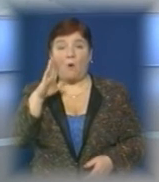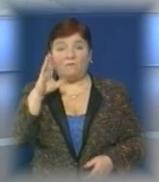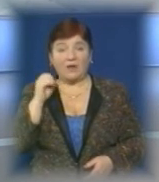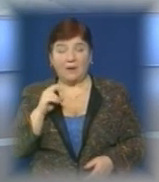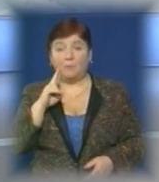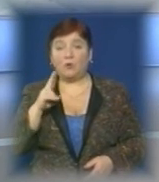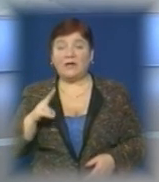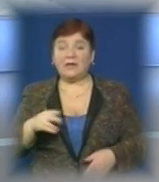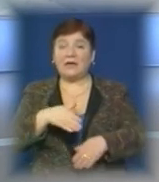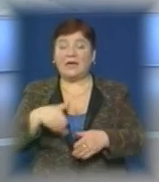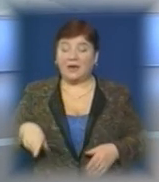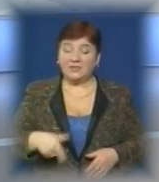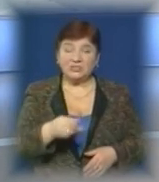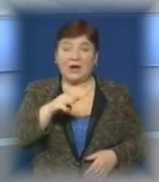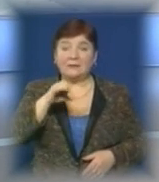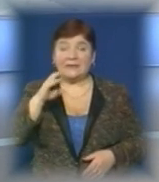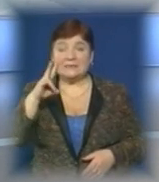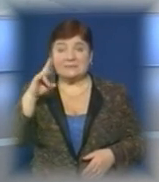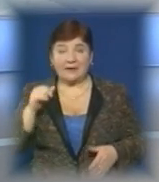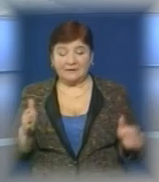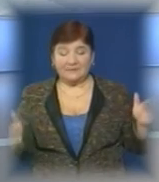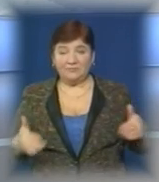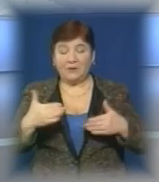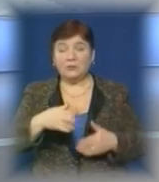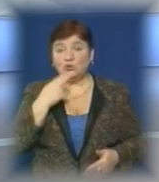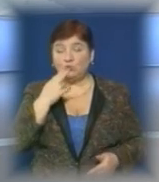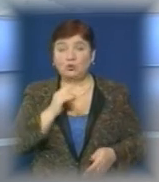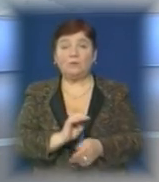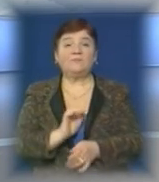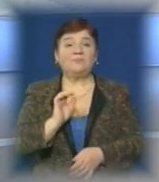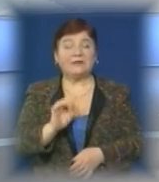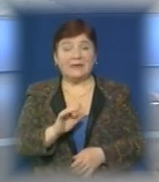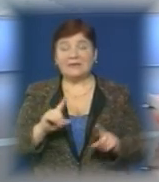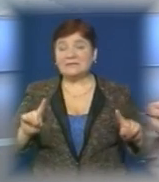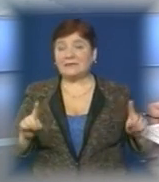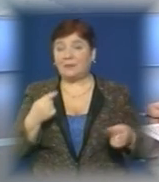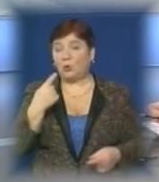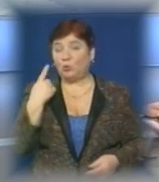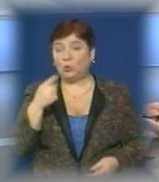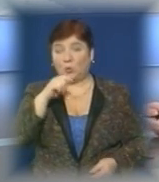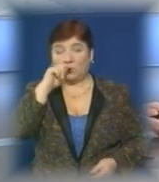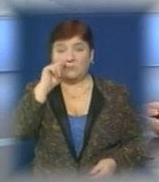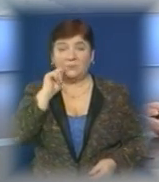по якій приходить кордон, було виявлено 12 пакунків з тюновими виробами та затримано одного українця у гідрокостюмі. Дякую!